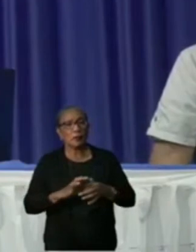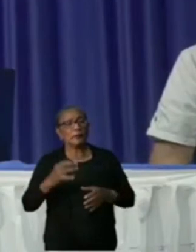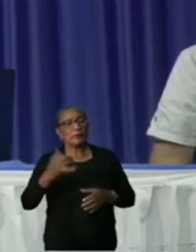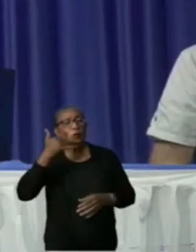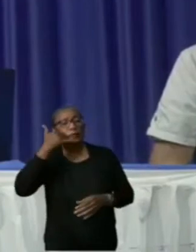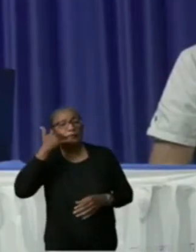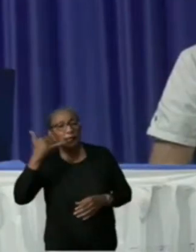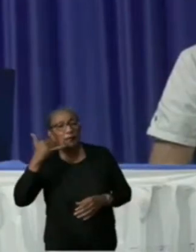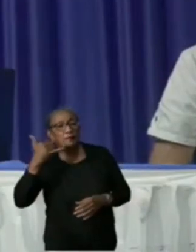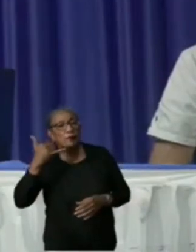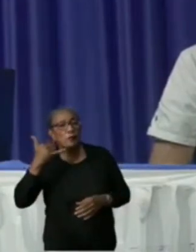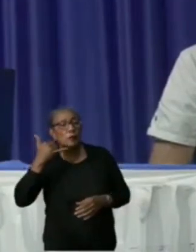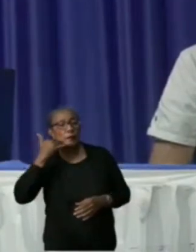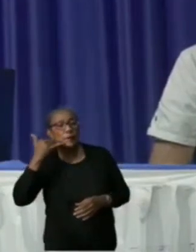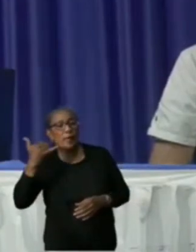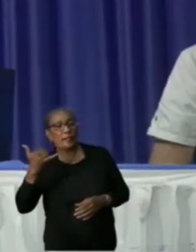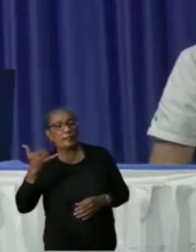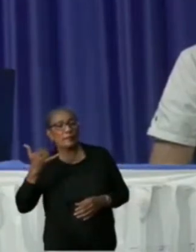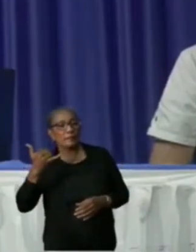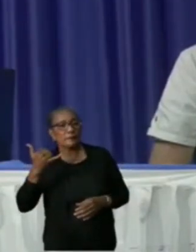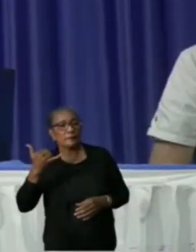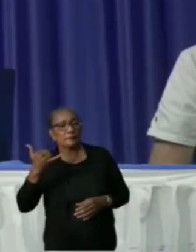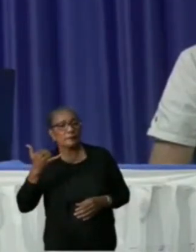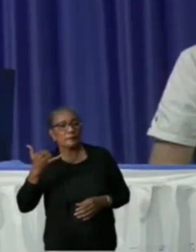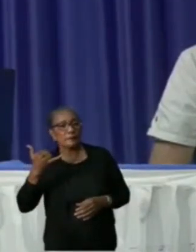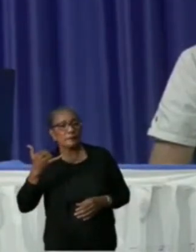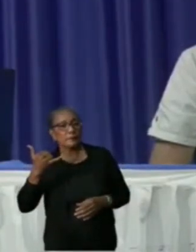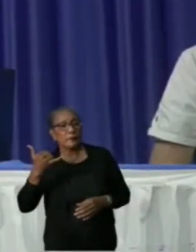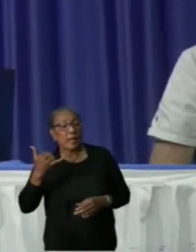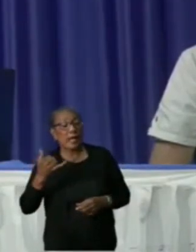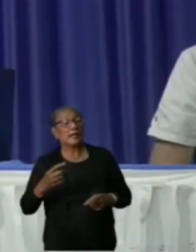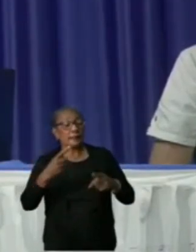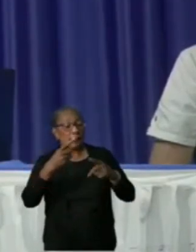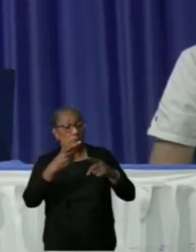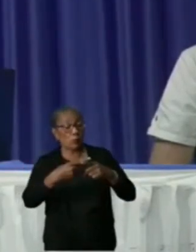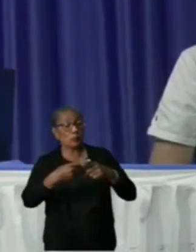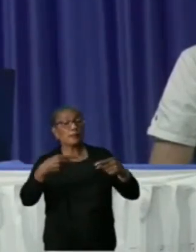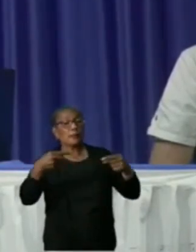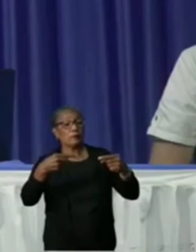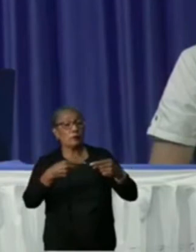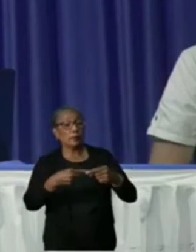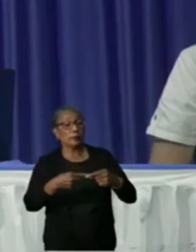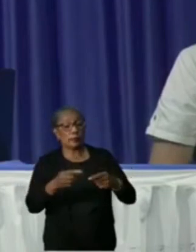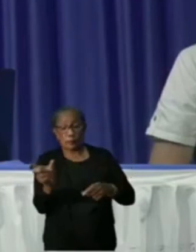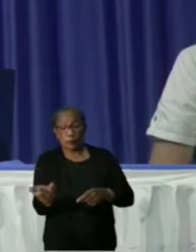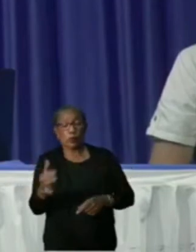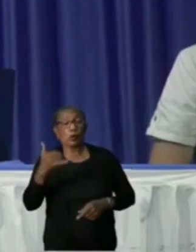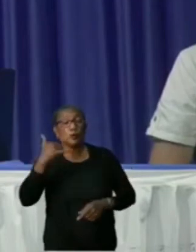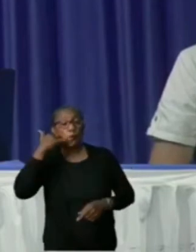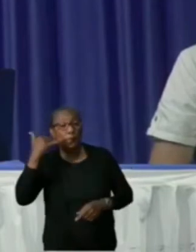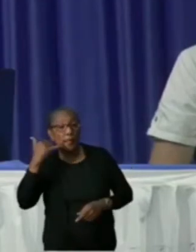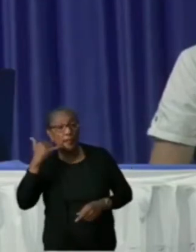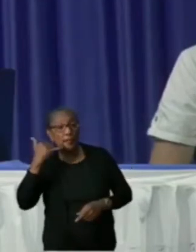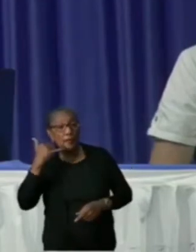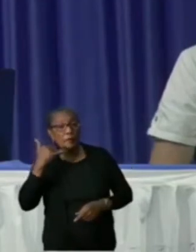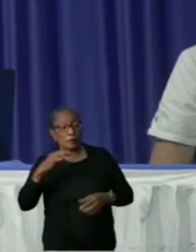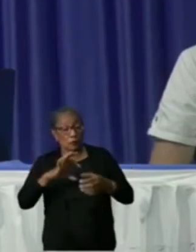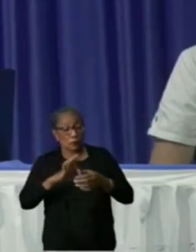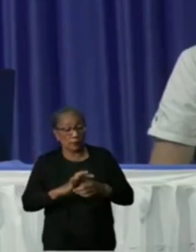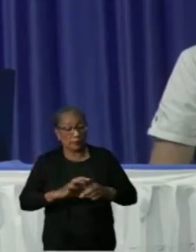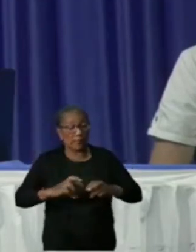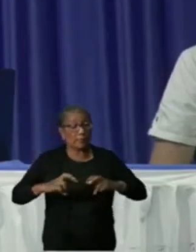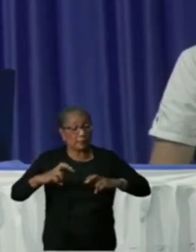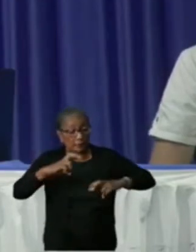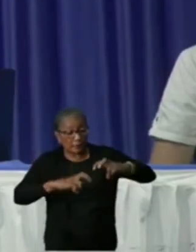is gedaan. En als iemand positief is getest, wordt die persoon gebeld voor contact tracing. Je hebt ook cases